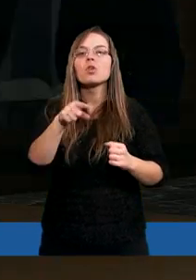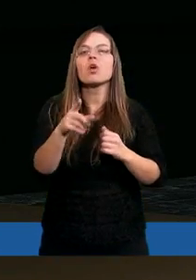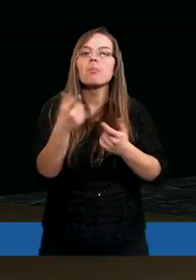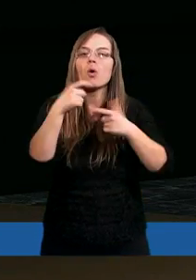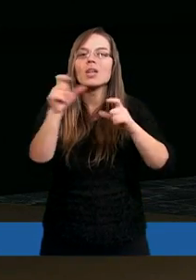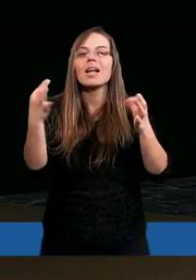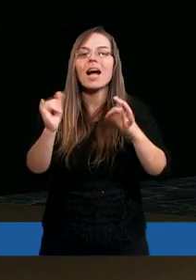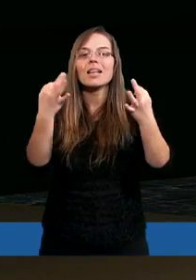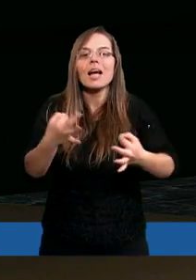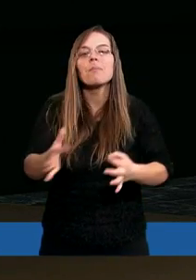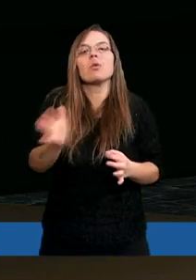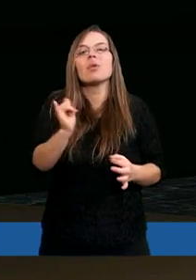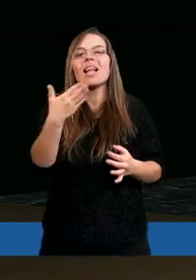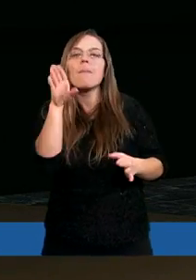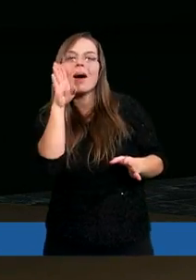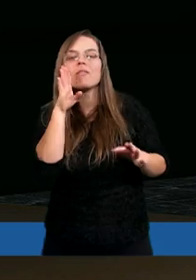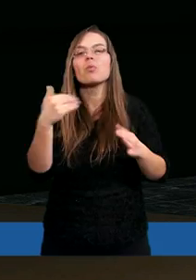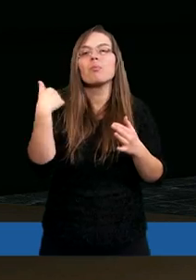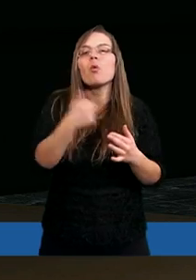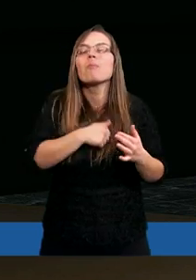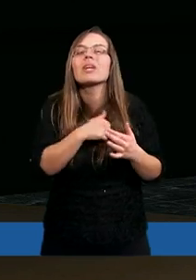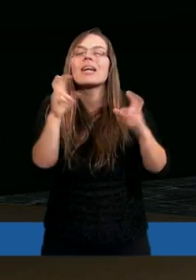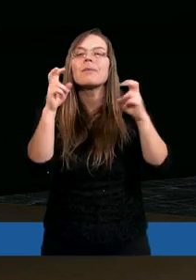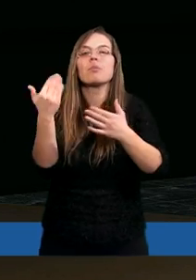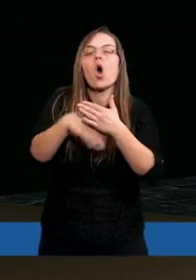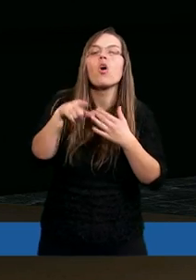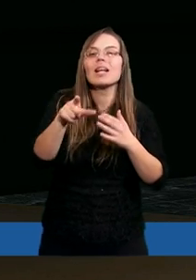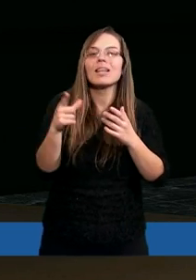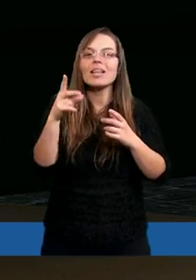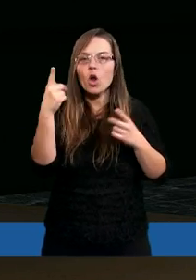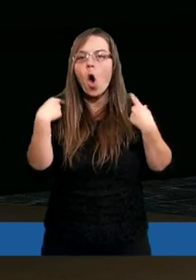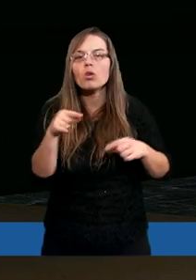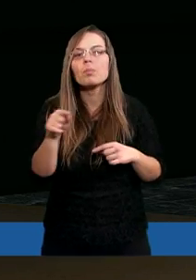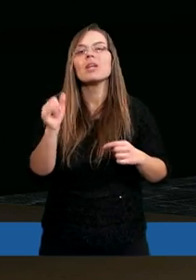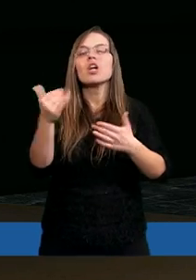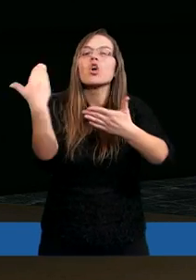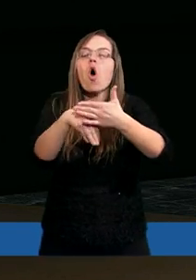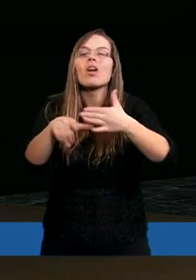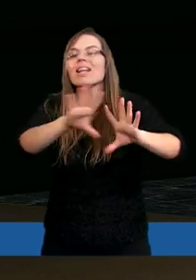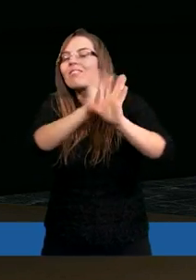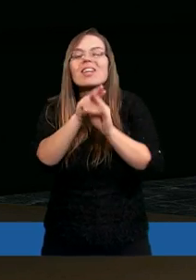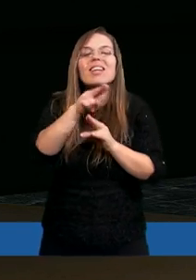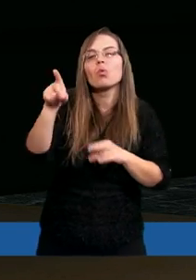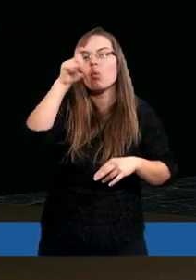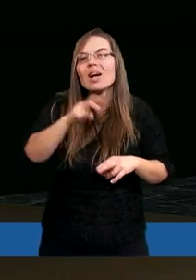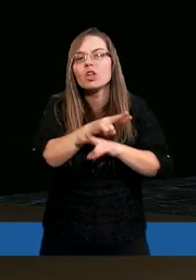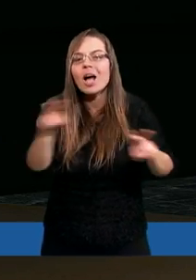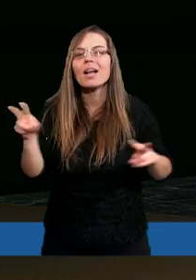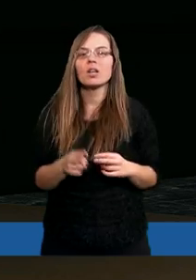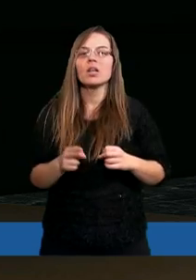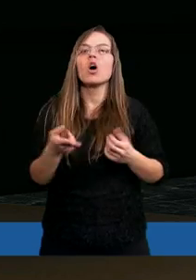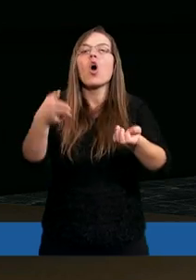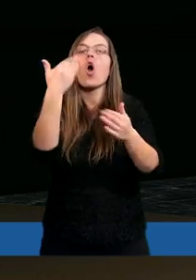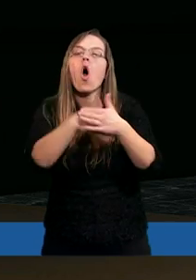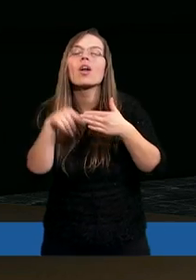to, co się teraz z nim dzieje i najprawdopodobniej przykry koniec, który go spotka, to nie jest koniec tych wszystkich rzeczy, to nie